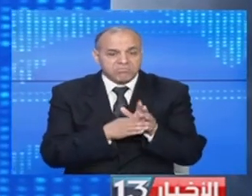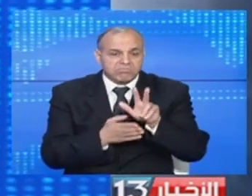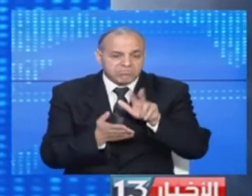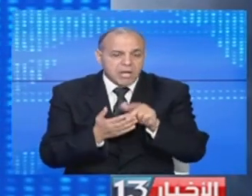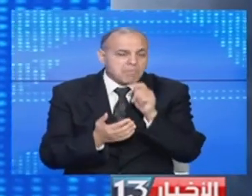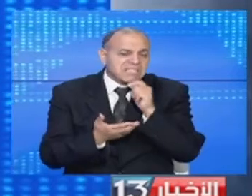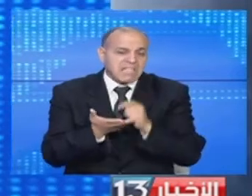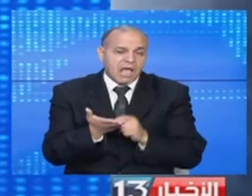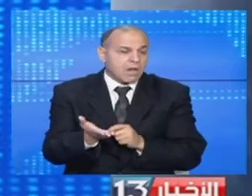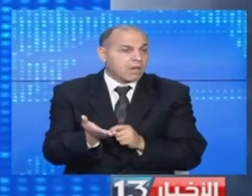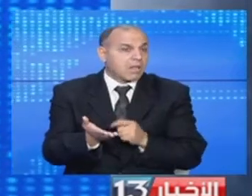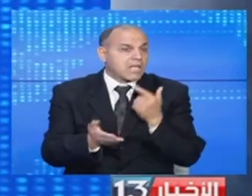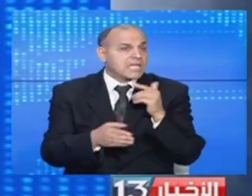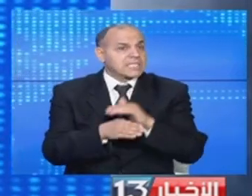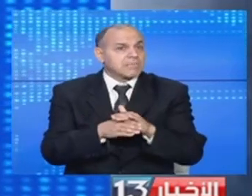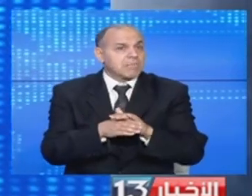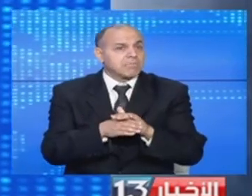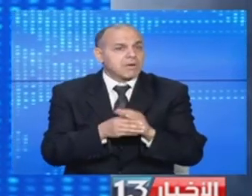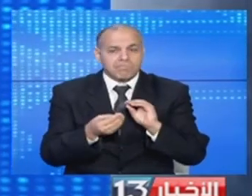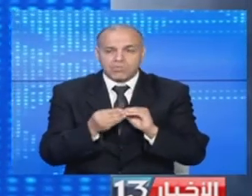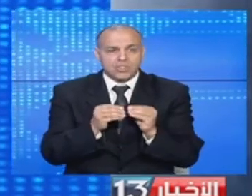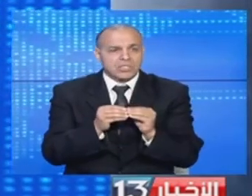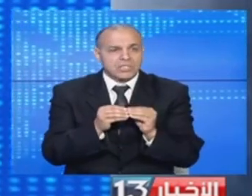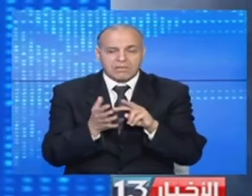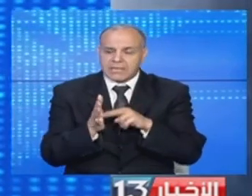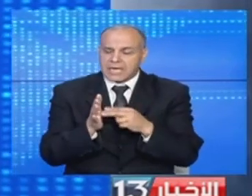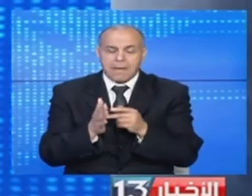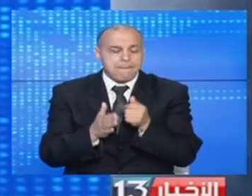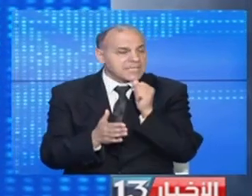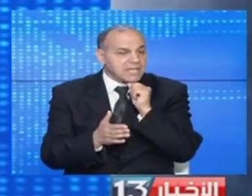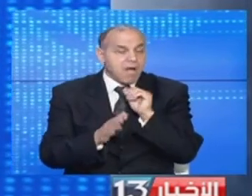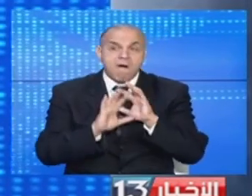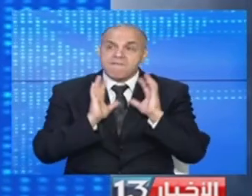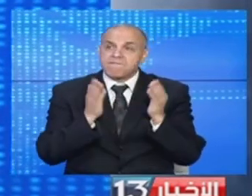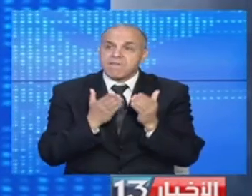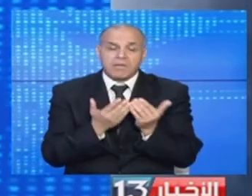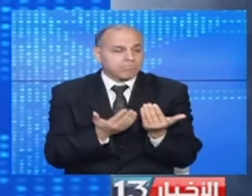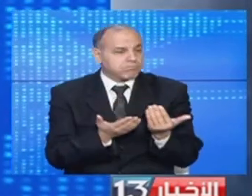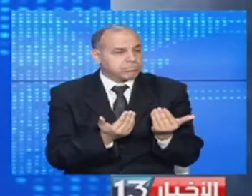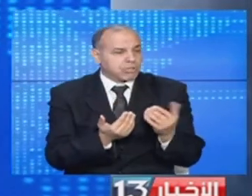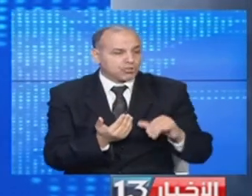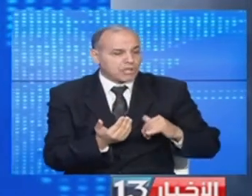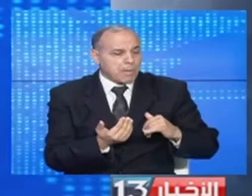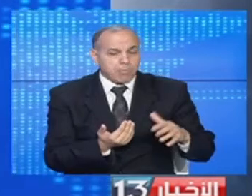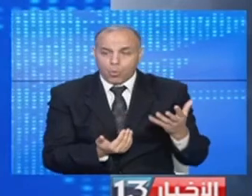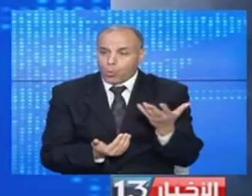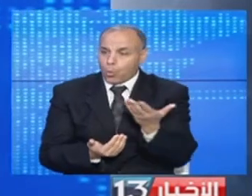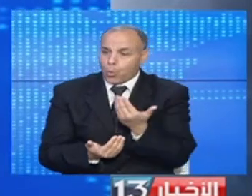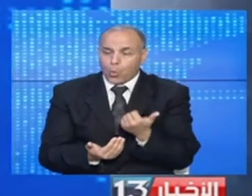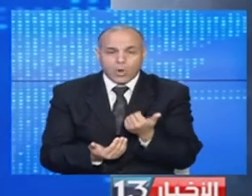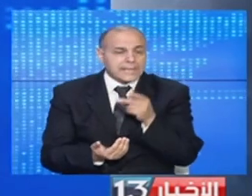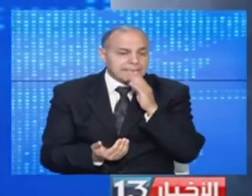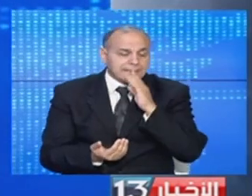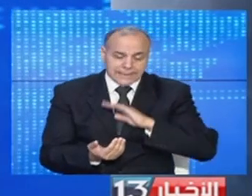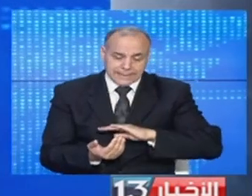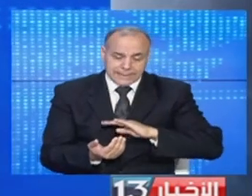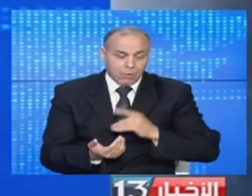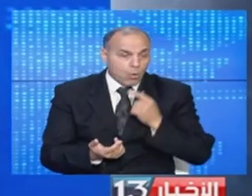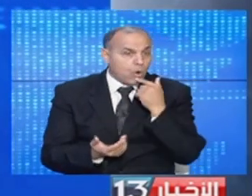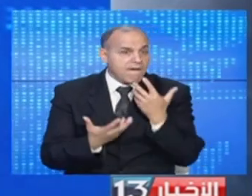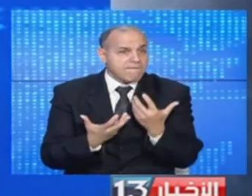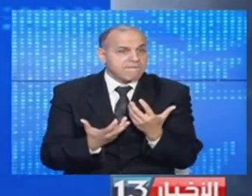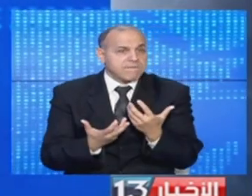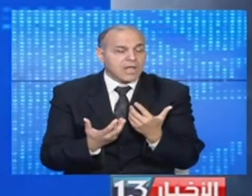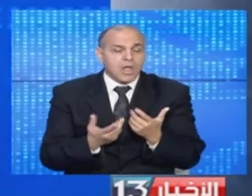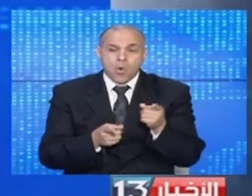حيز الاستغلال بسبب مشاكل تقنية هذا الفضاء ينتظره شباب الجهة بفارغ الصبر لكونه